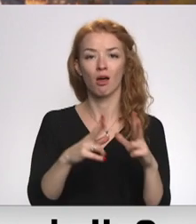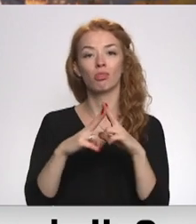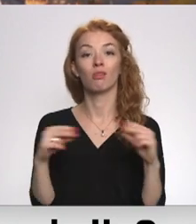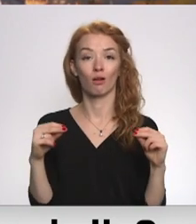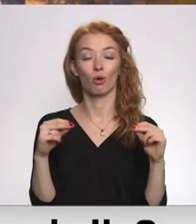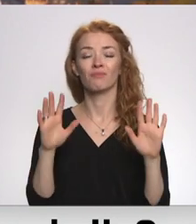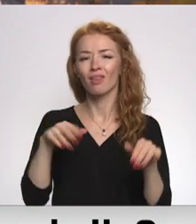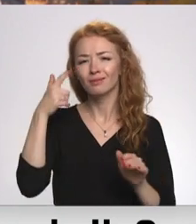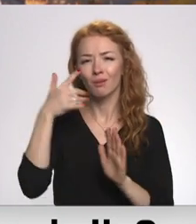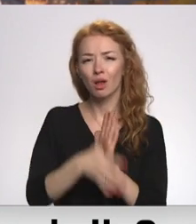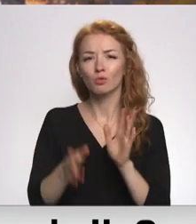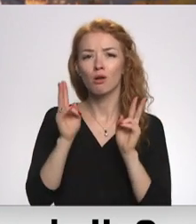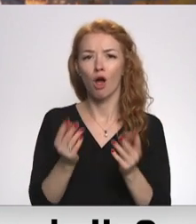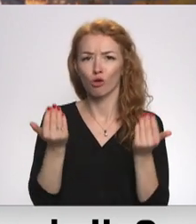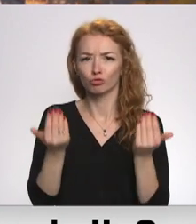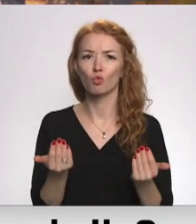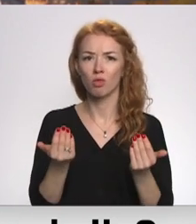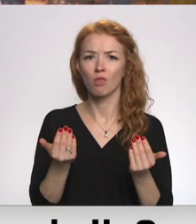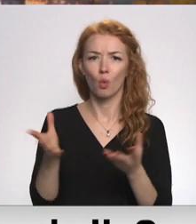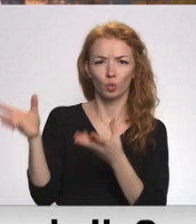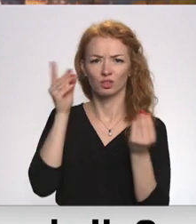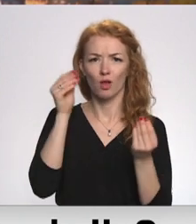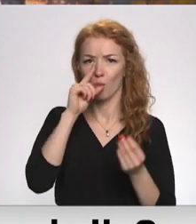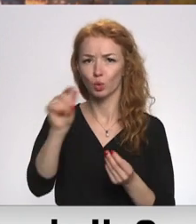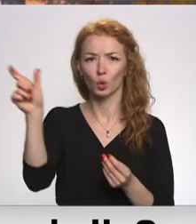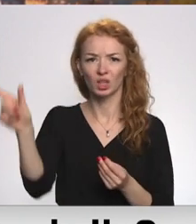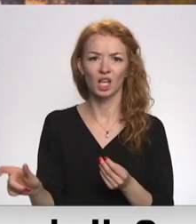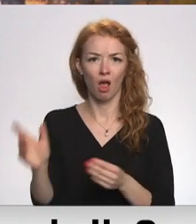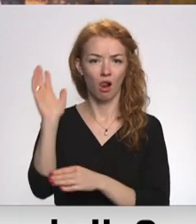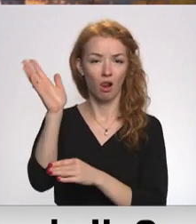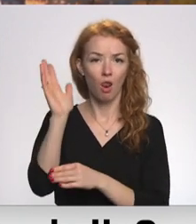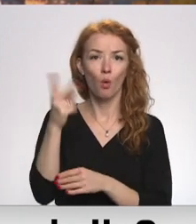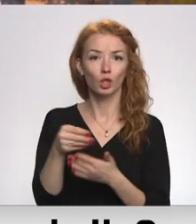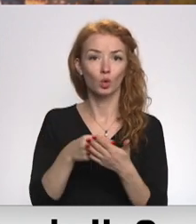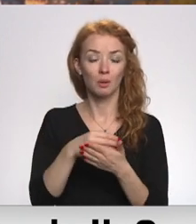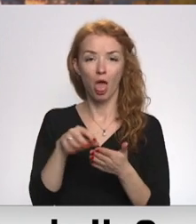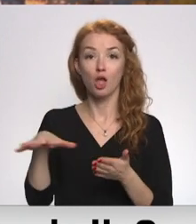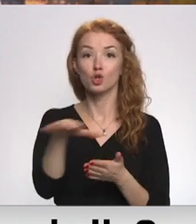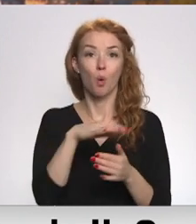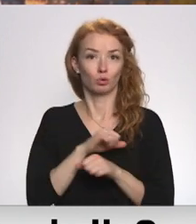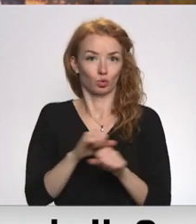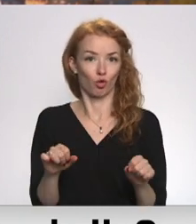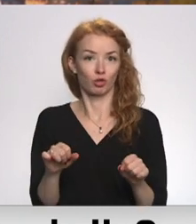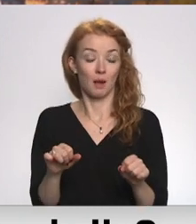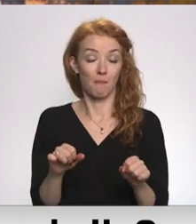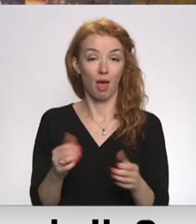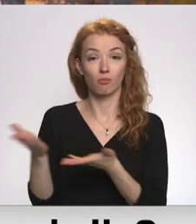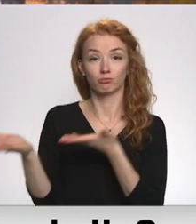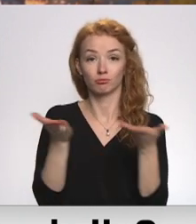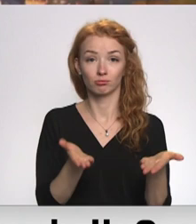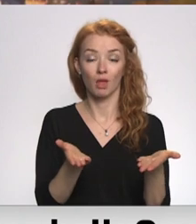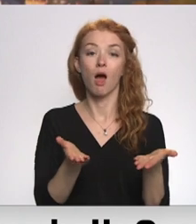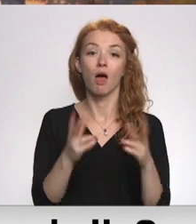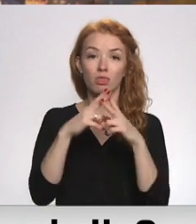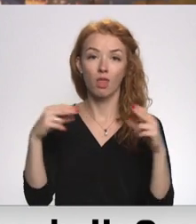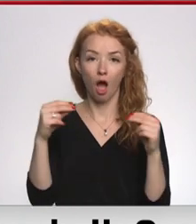saprastu, kā vērtēt Putina šīs dienas paziņojumu un ko tas nozīmē Ukrainas un visas Eiropas drošībai, esam studijā aicinājuši NATO strateģiskās komunikācijas